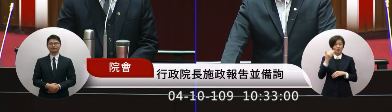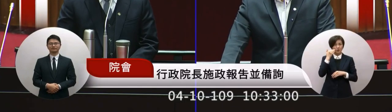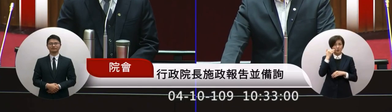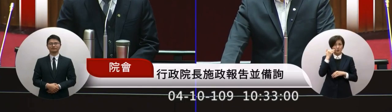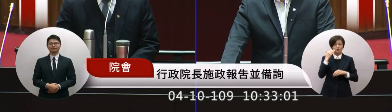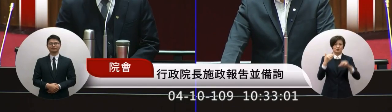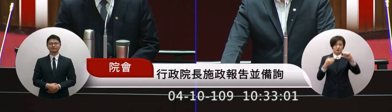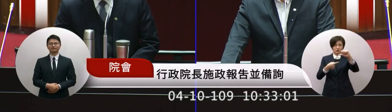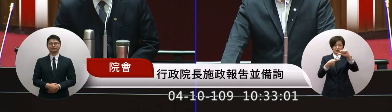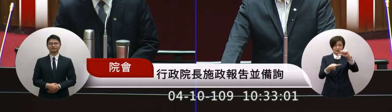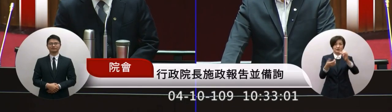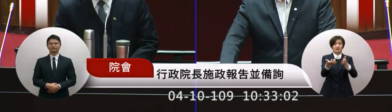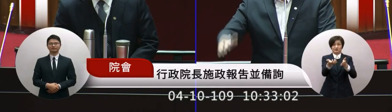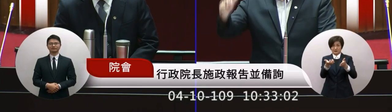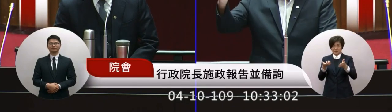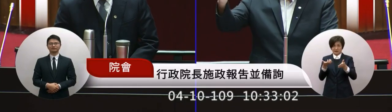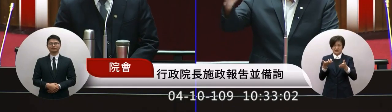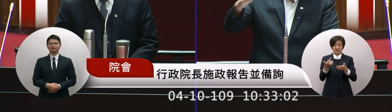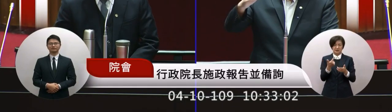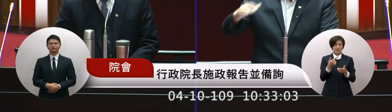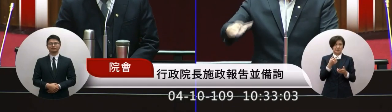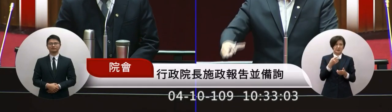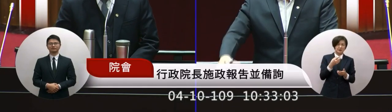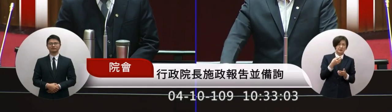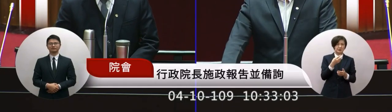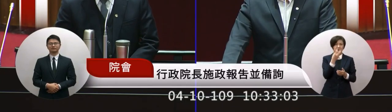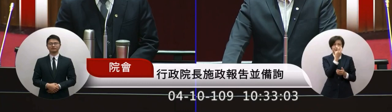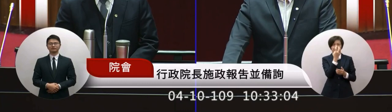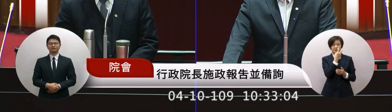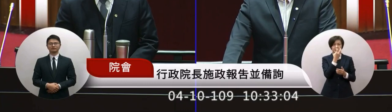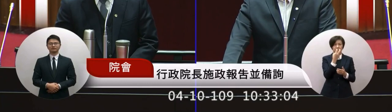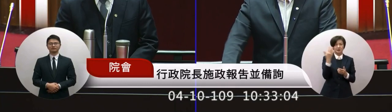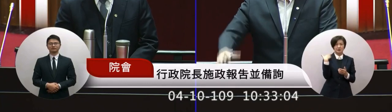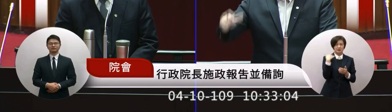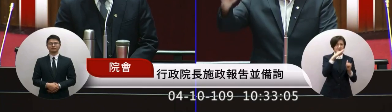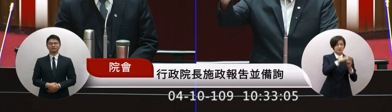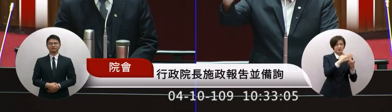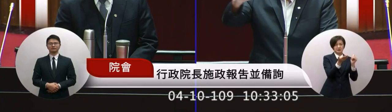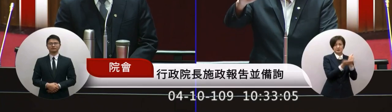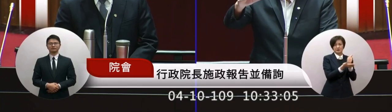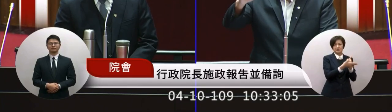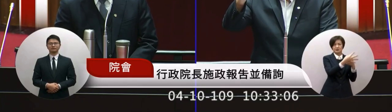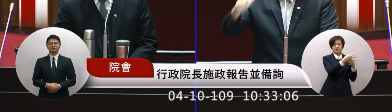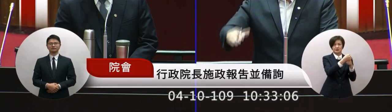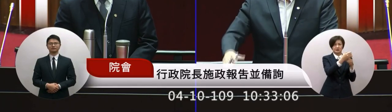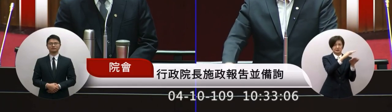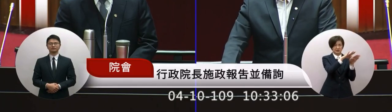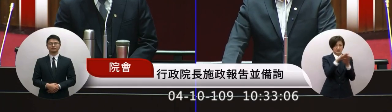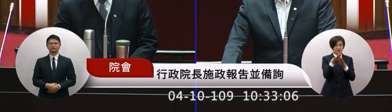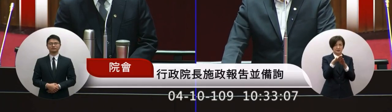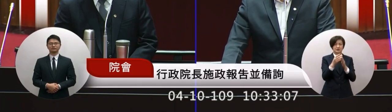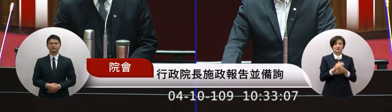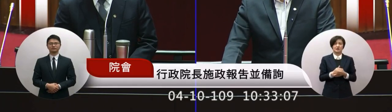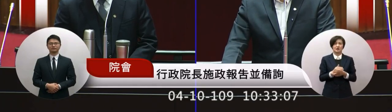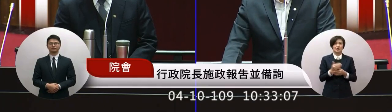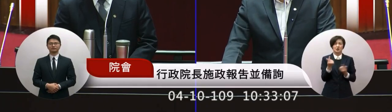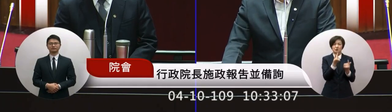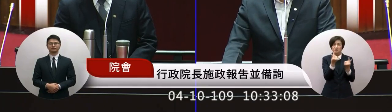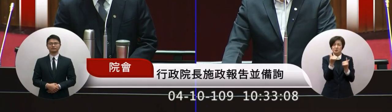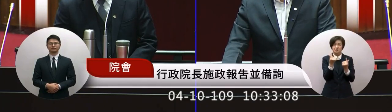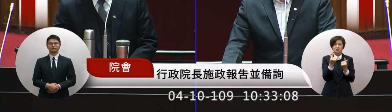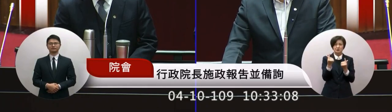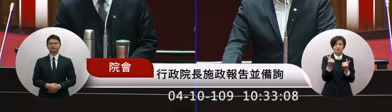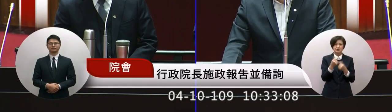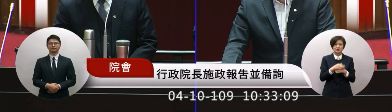這一次的親民連假這些我們的這些遊客如果說造成說有